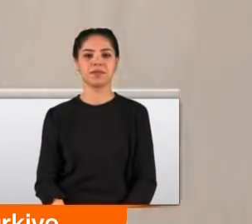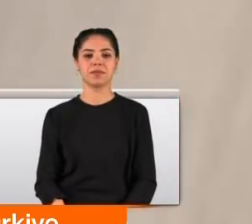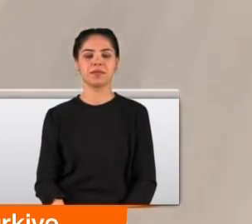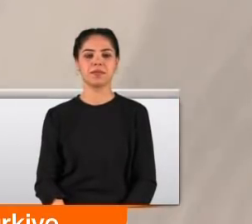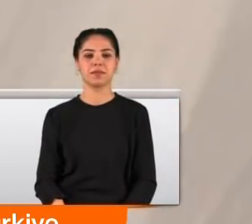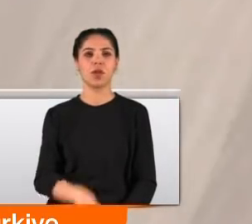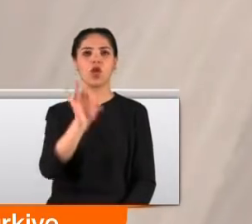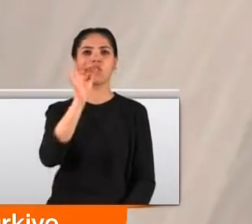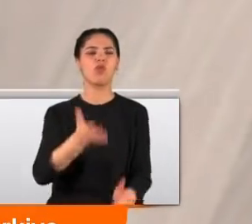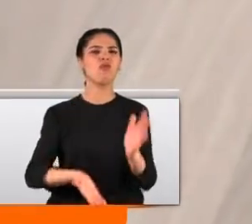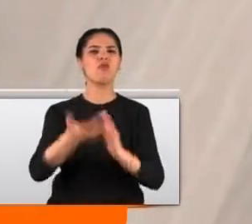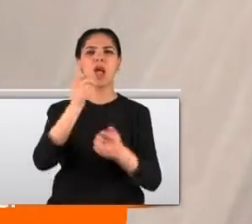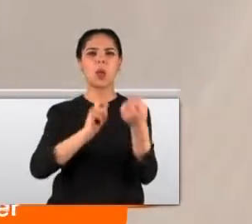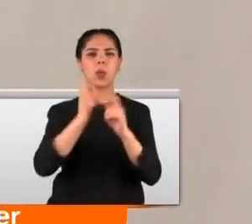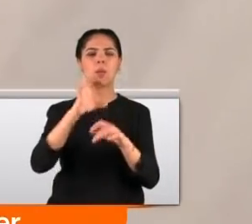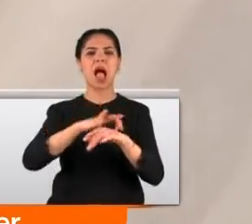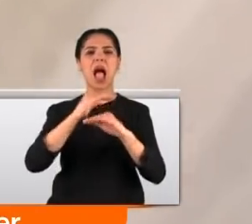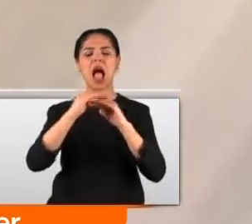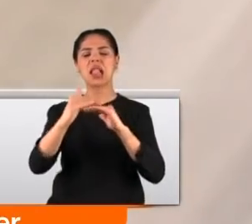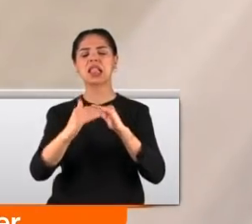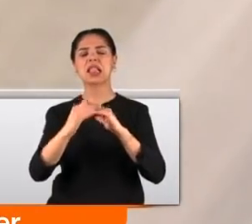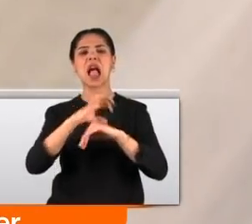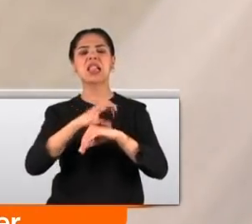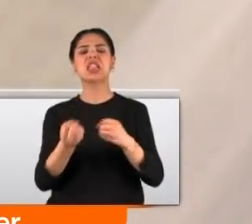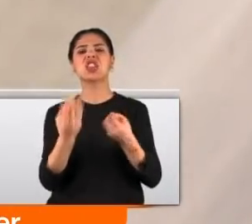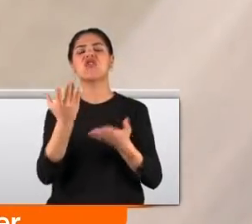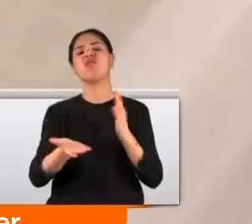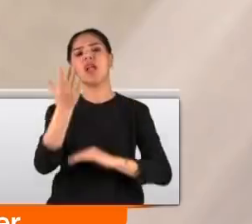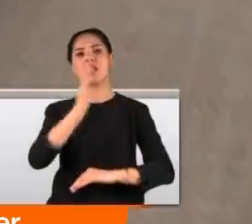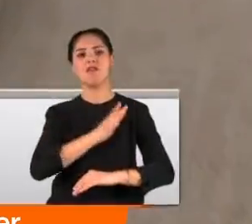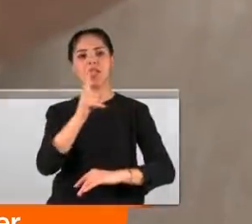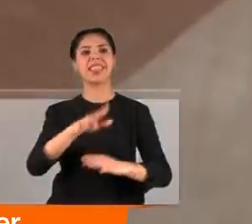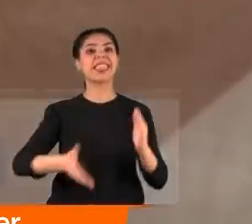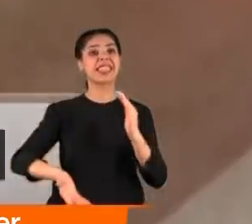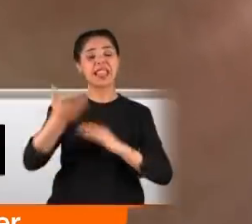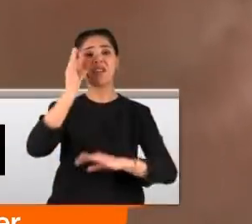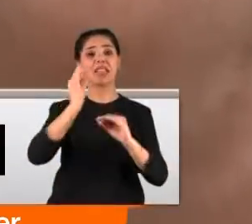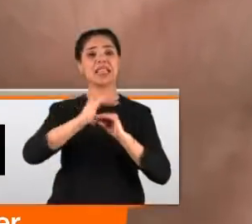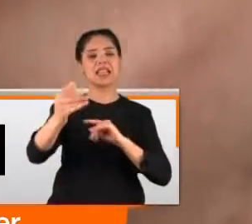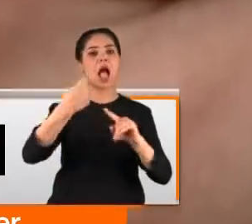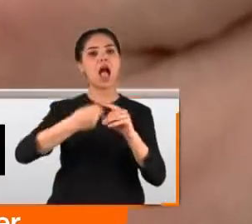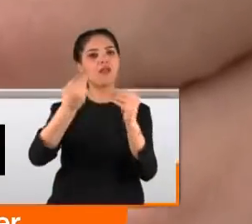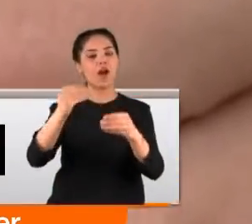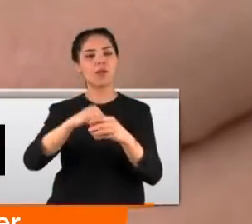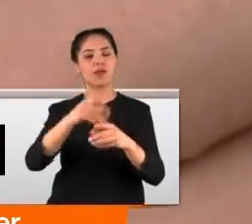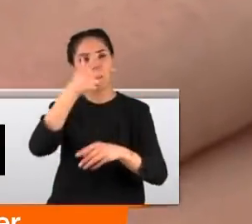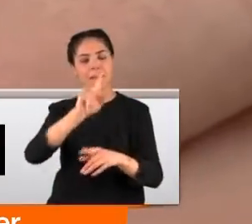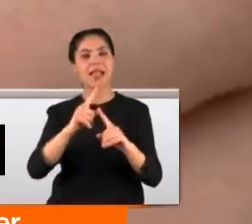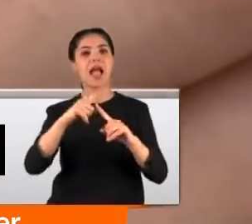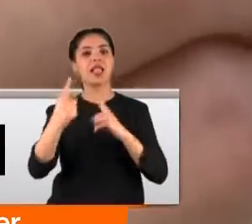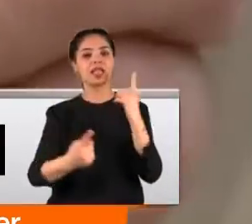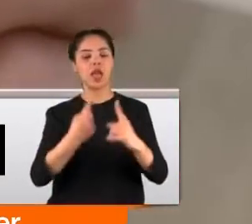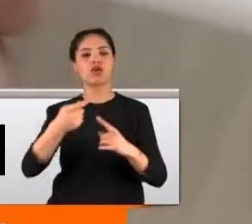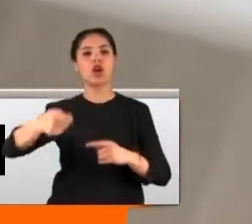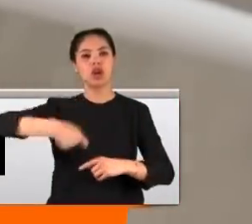Fazla tuz kullanımının birçok hastalığa önayak olduğu biliniyor. Ancak daha fazla insanın hayatına dokunabilmesi için benzer teknolojinin